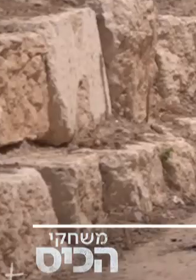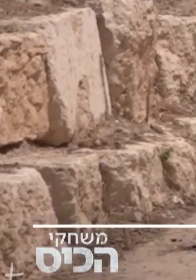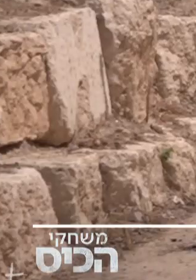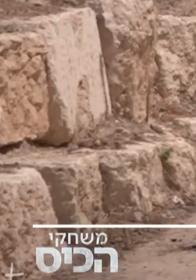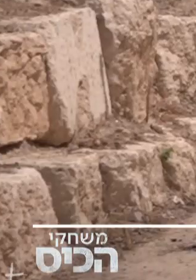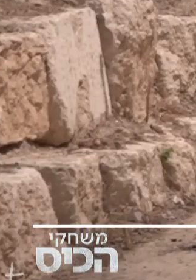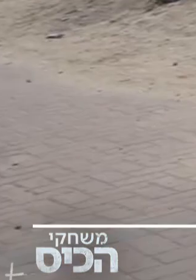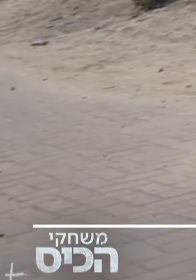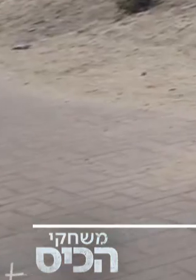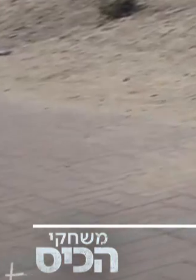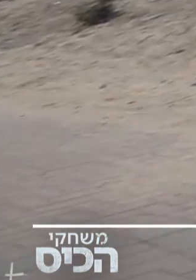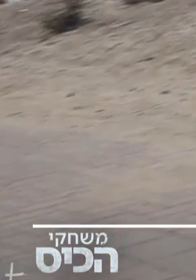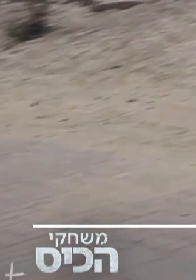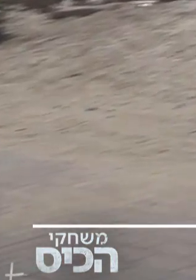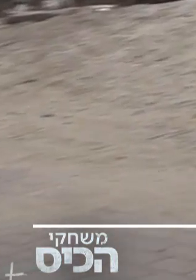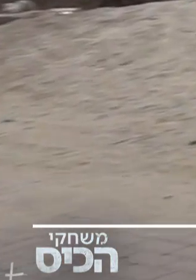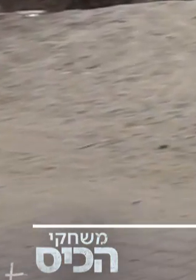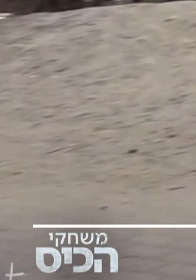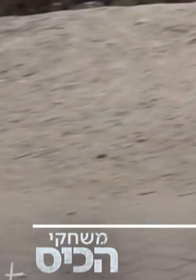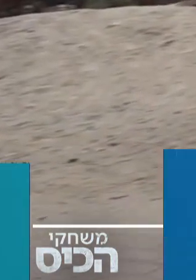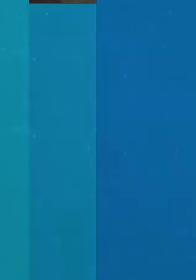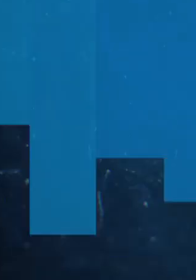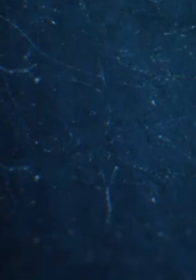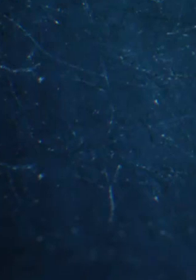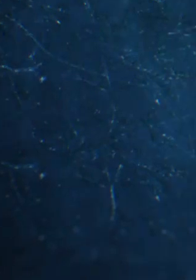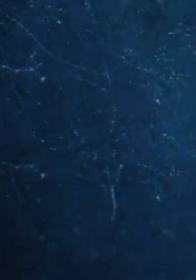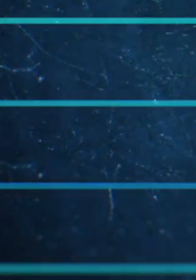שמיועד למגורים, ולא נמצא על קרקע מוגנת.